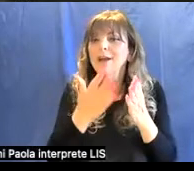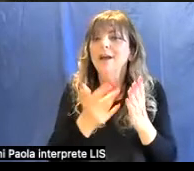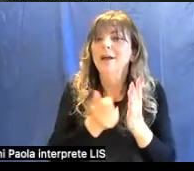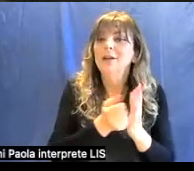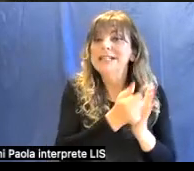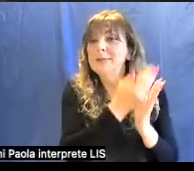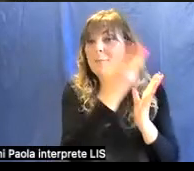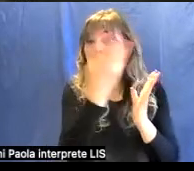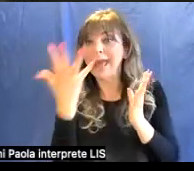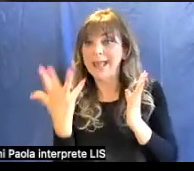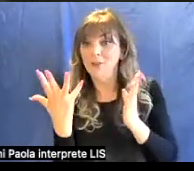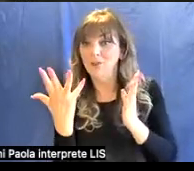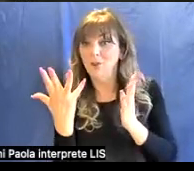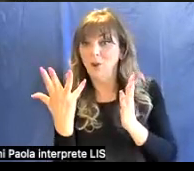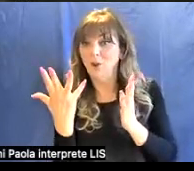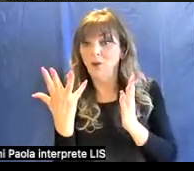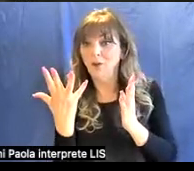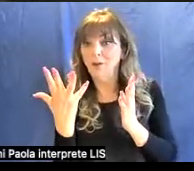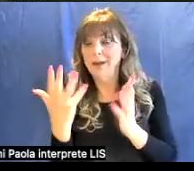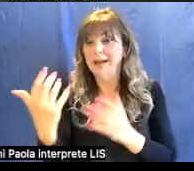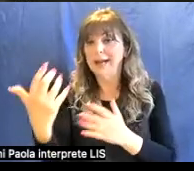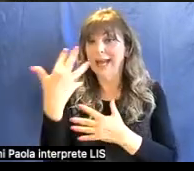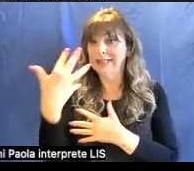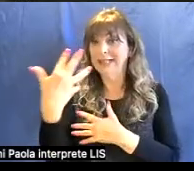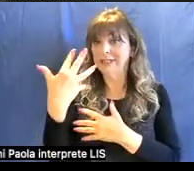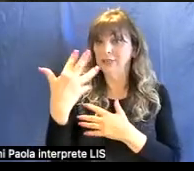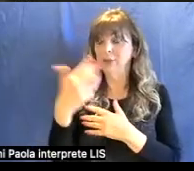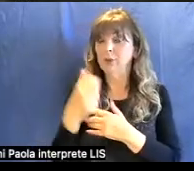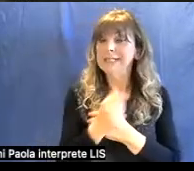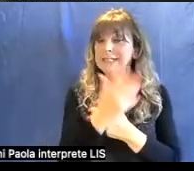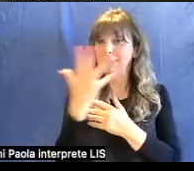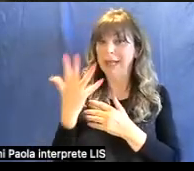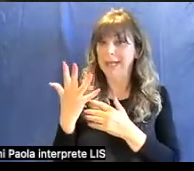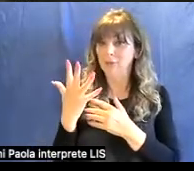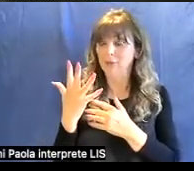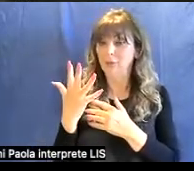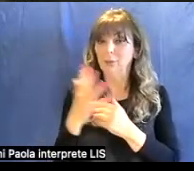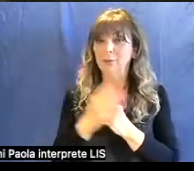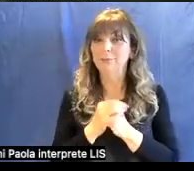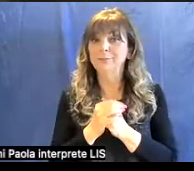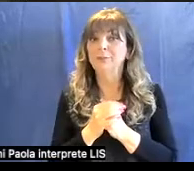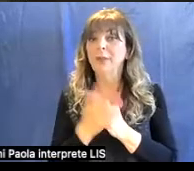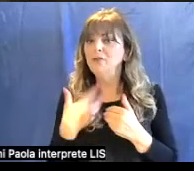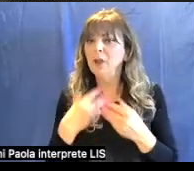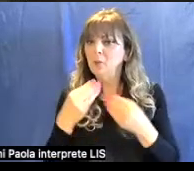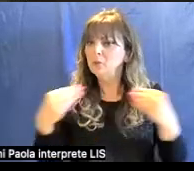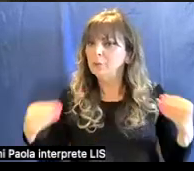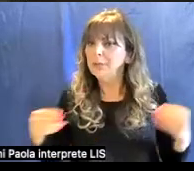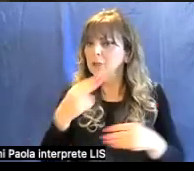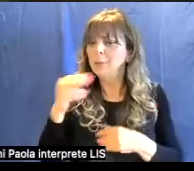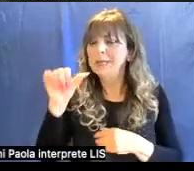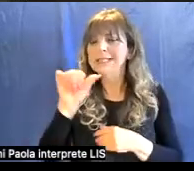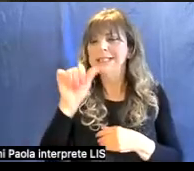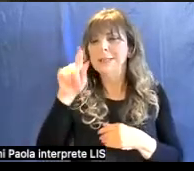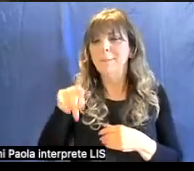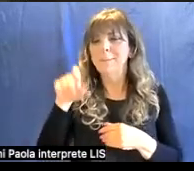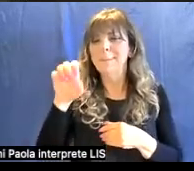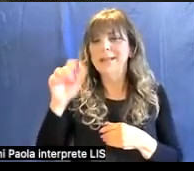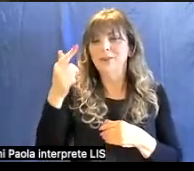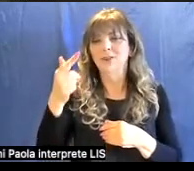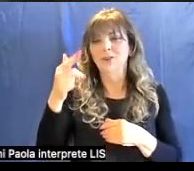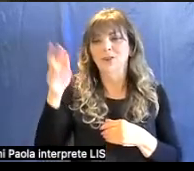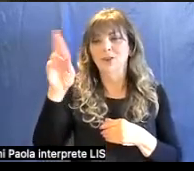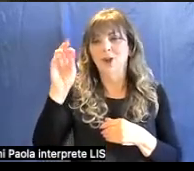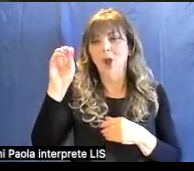l'analisi mediante degli strumenti che sono definiti spettrometri. Allora, cosa succede